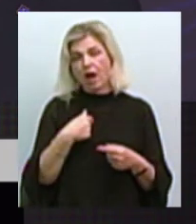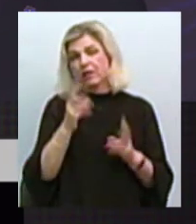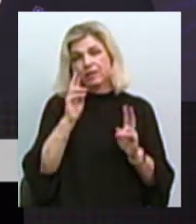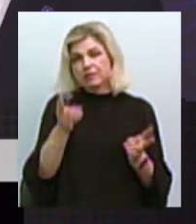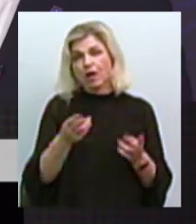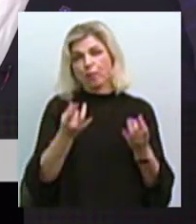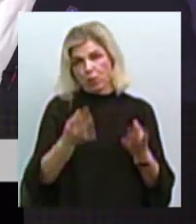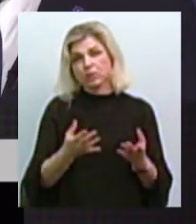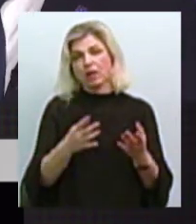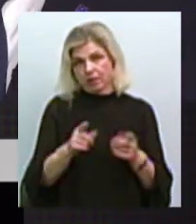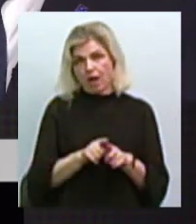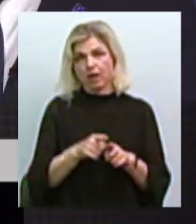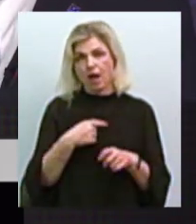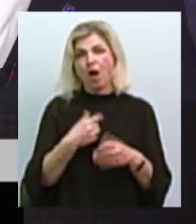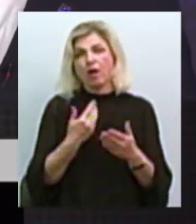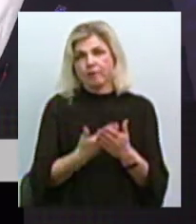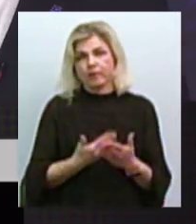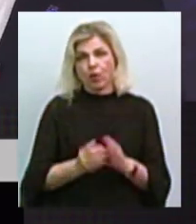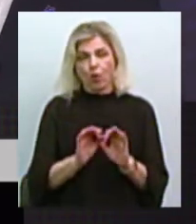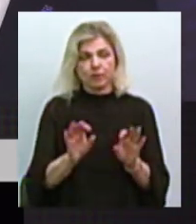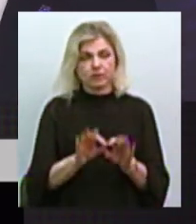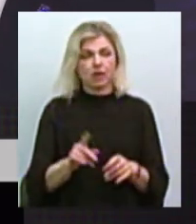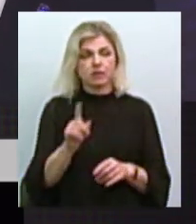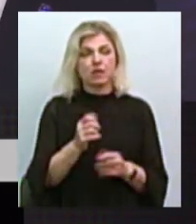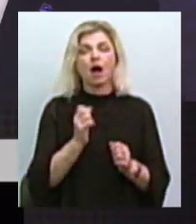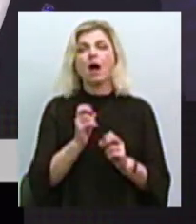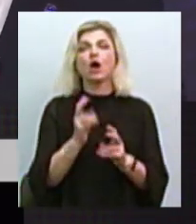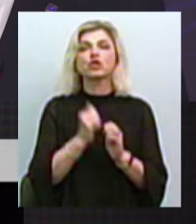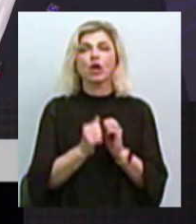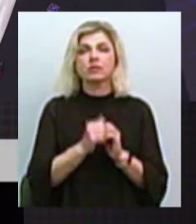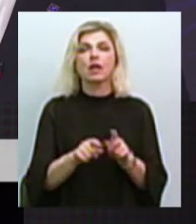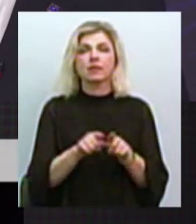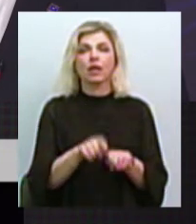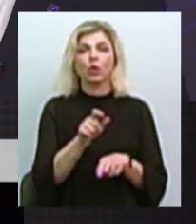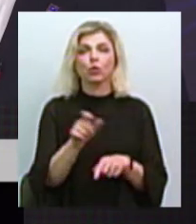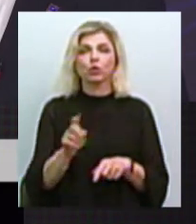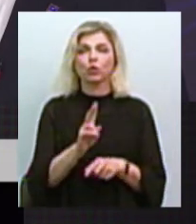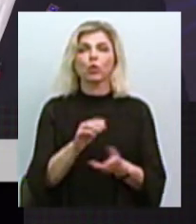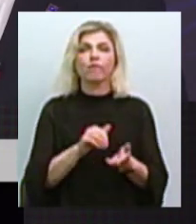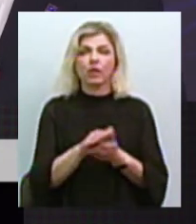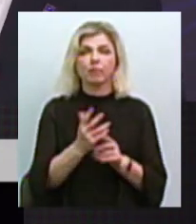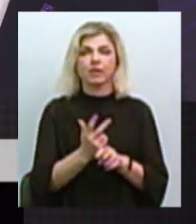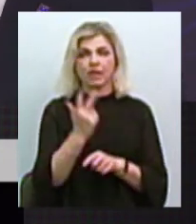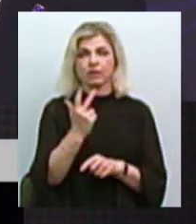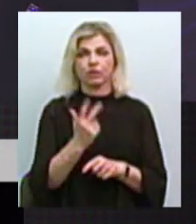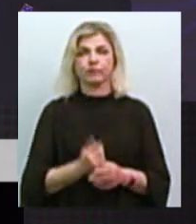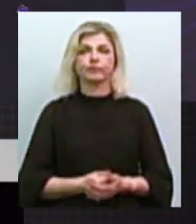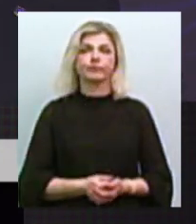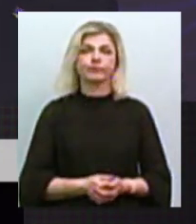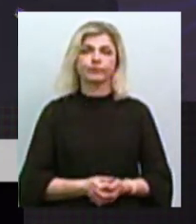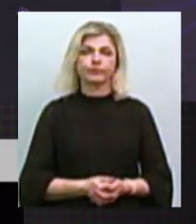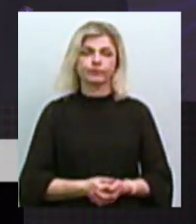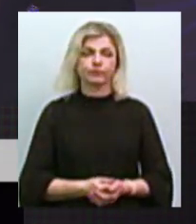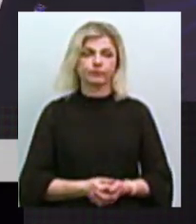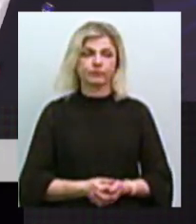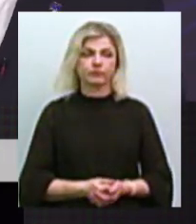Скільки людей, можливо, за якийсь період, можливо, як часто, скільки людей таких, які відмовляються тричі, намагаються відмовитись тричі від